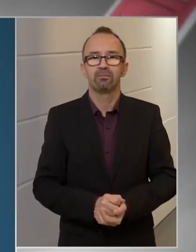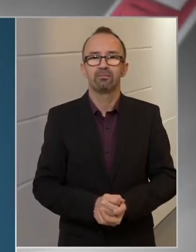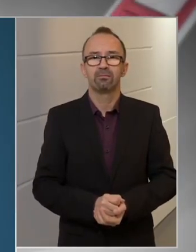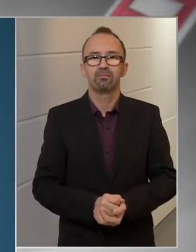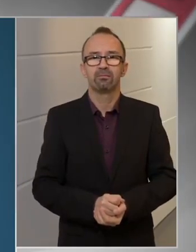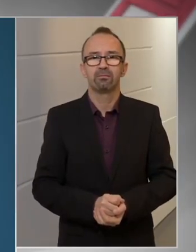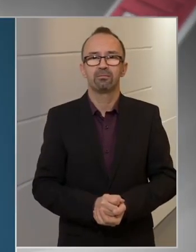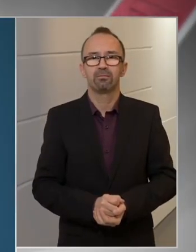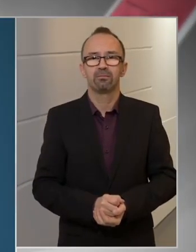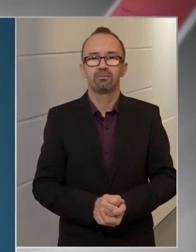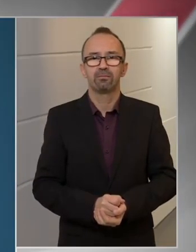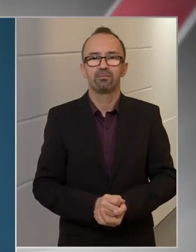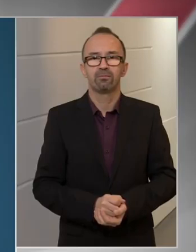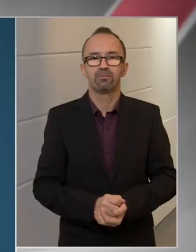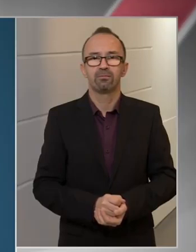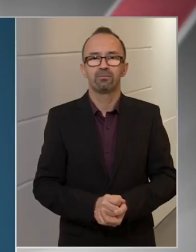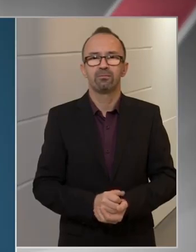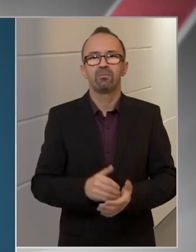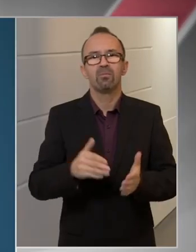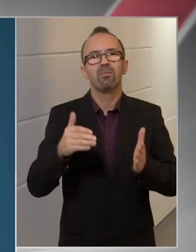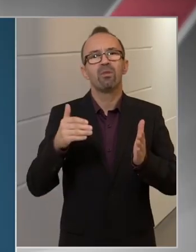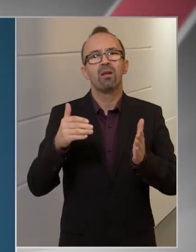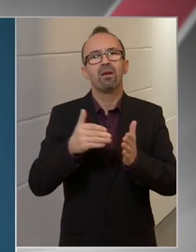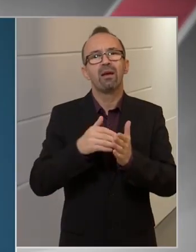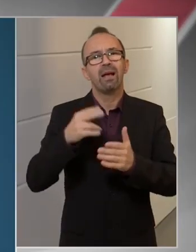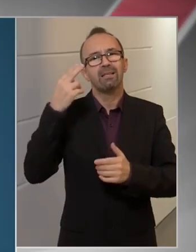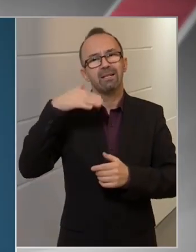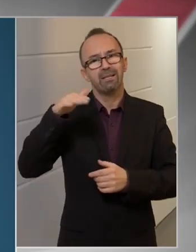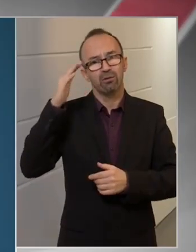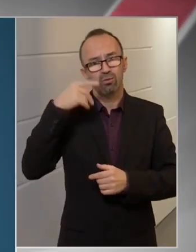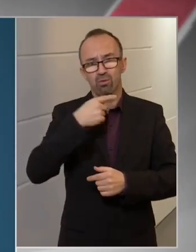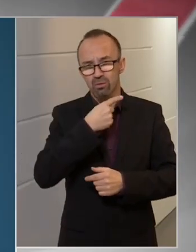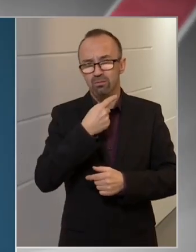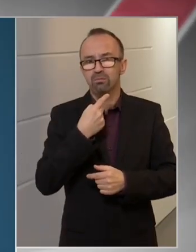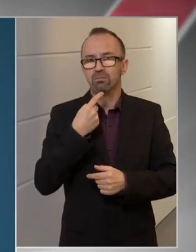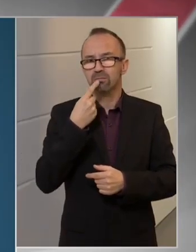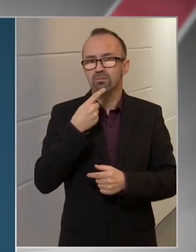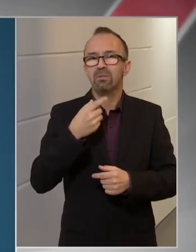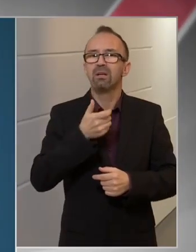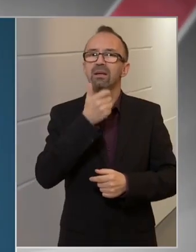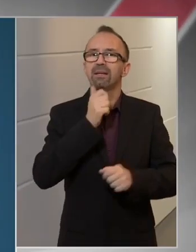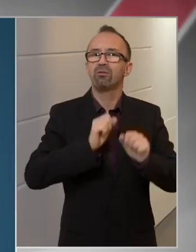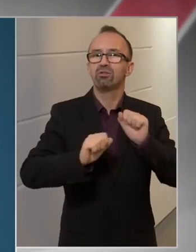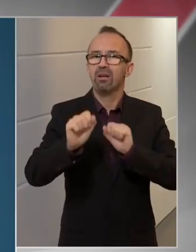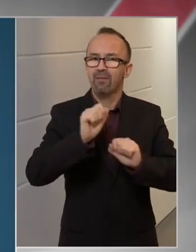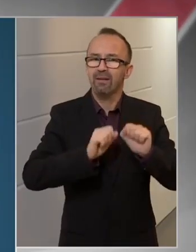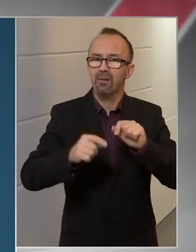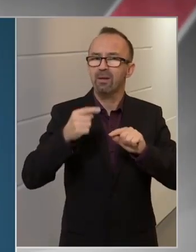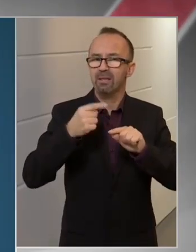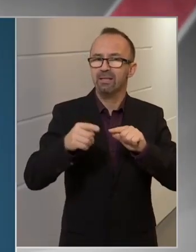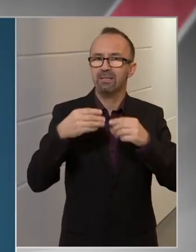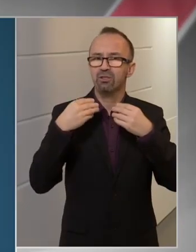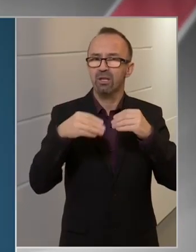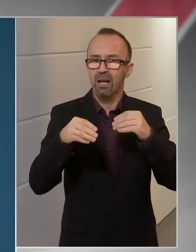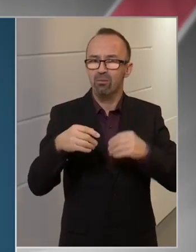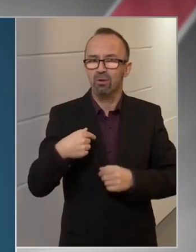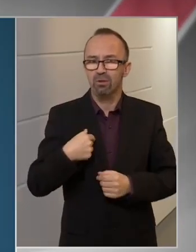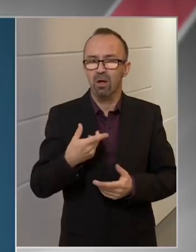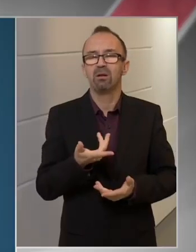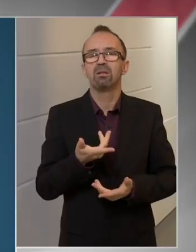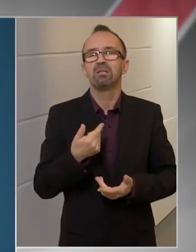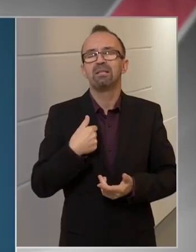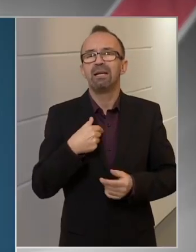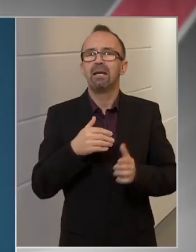Ezredes úr az időseknek a védelmét kellő részletességgel. Én azzal